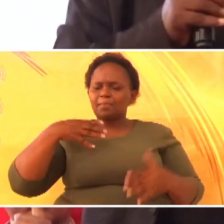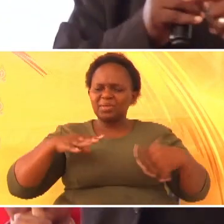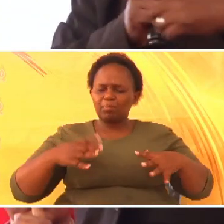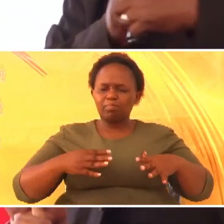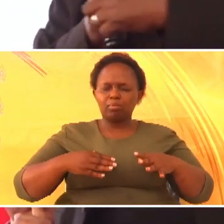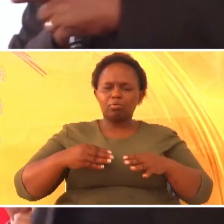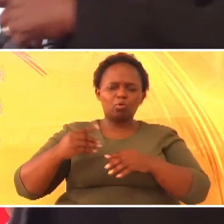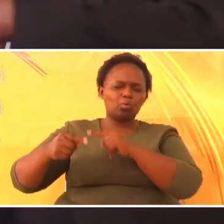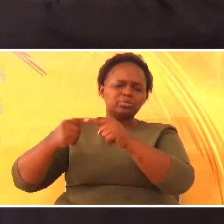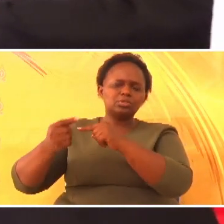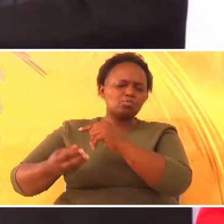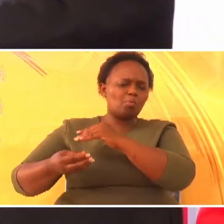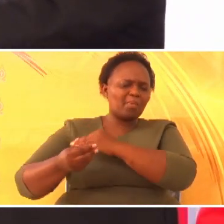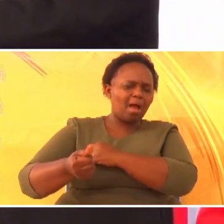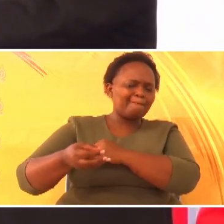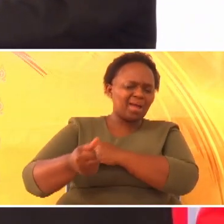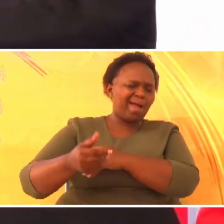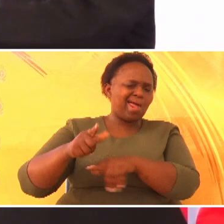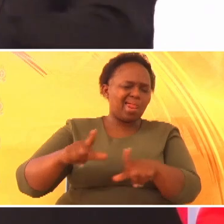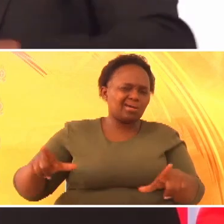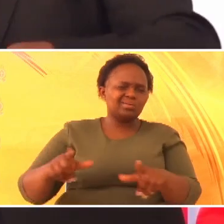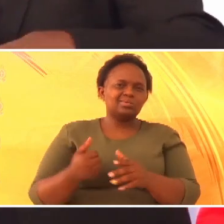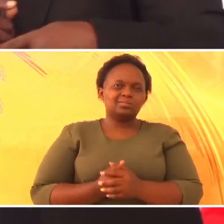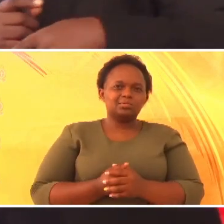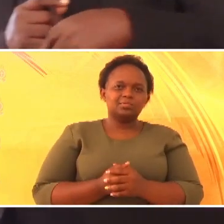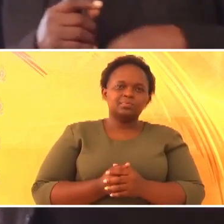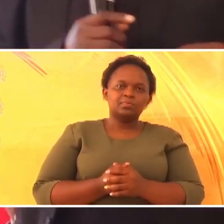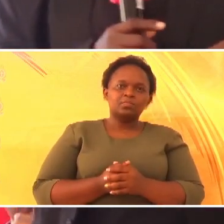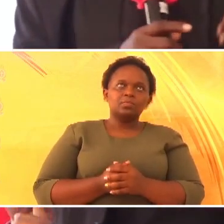ukisoba mustari wanane. Mustari wanane,